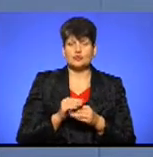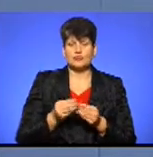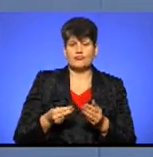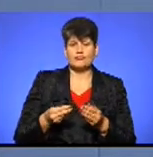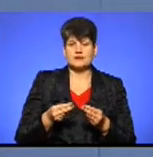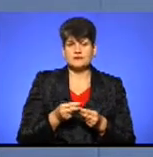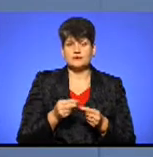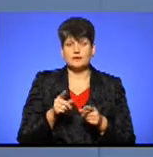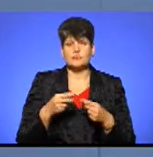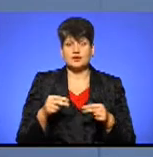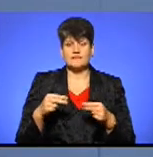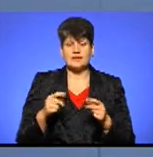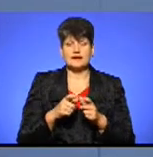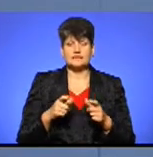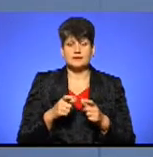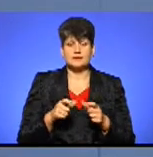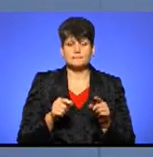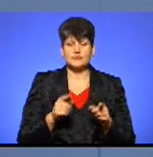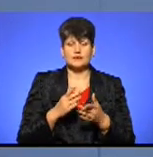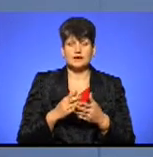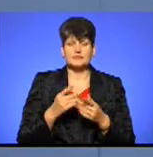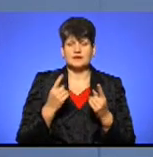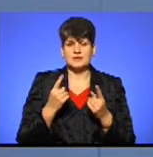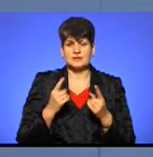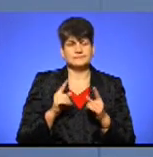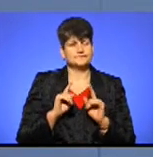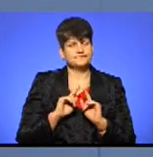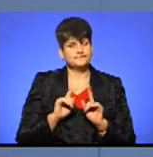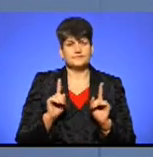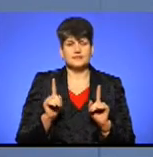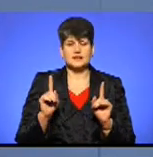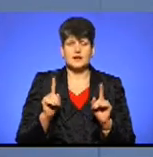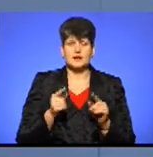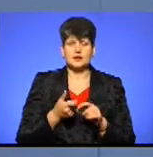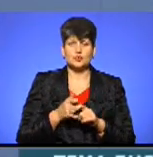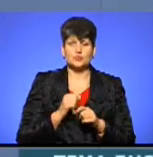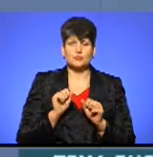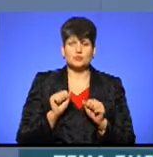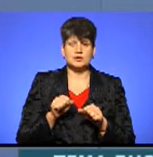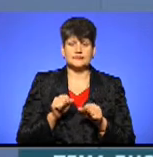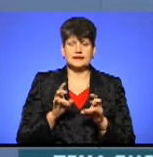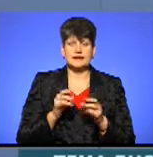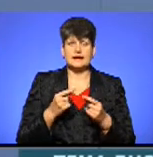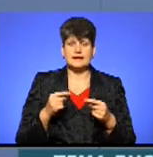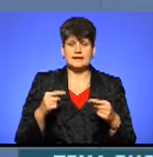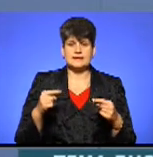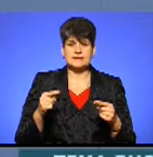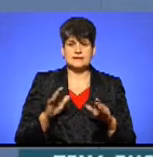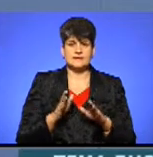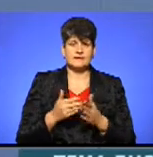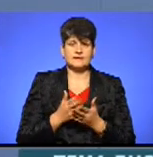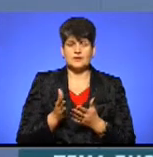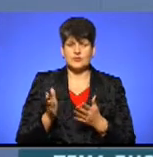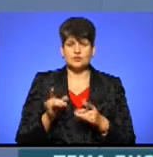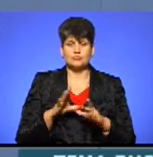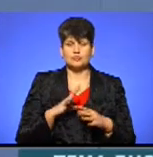співфінансовували, вони передавали квитки. Тобто тут є дуже велика специфіка, насправді, і дуже можливості для різних варіацій.